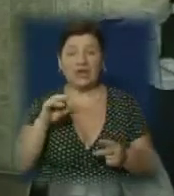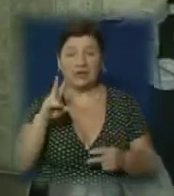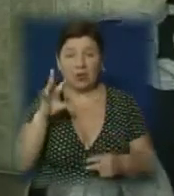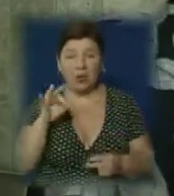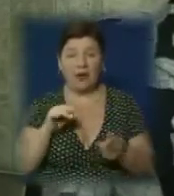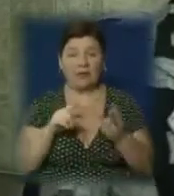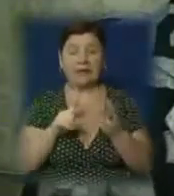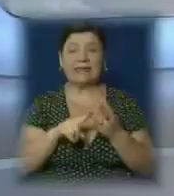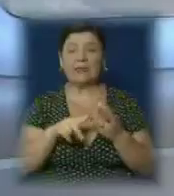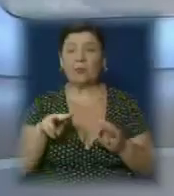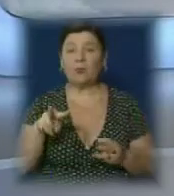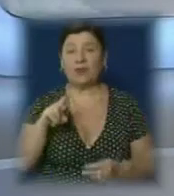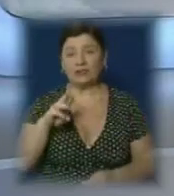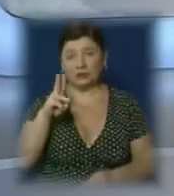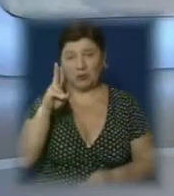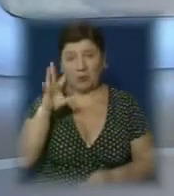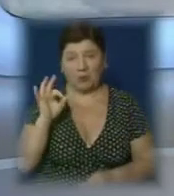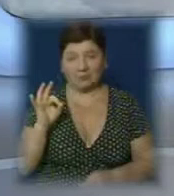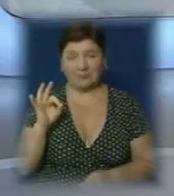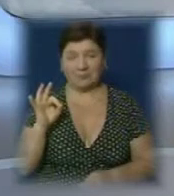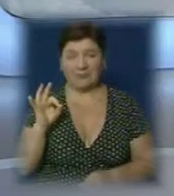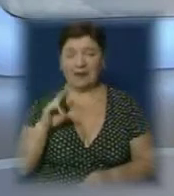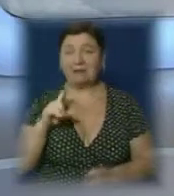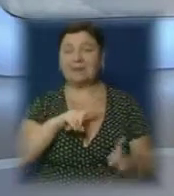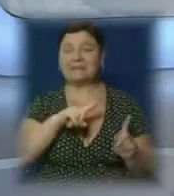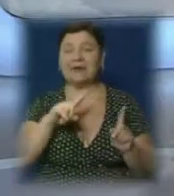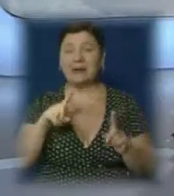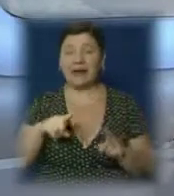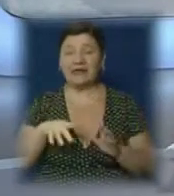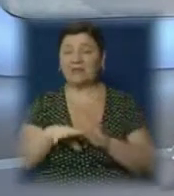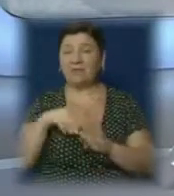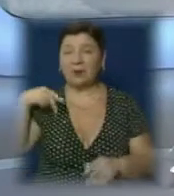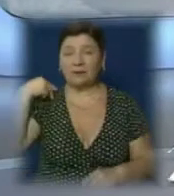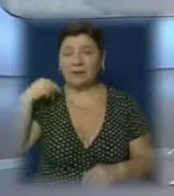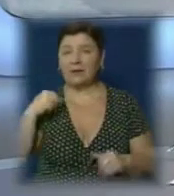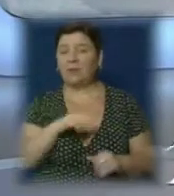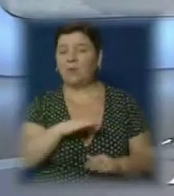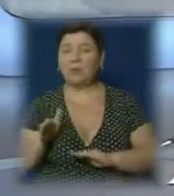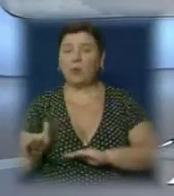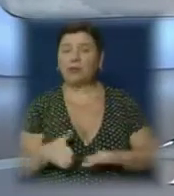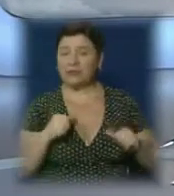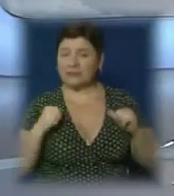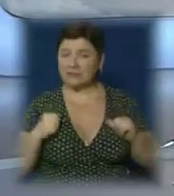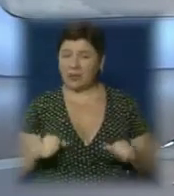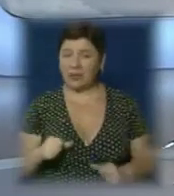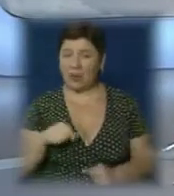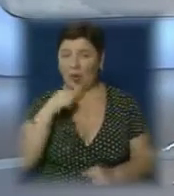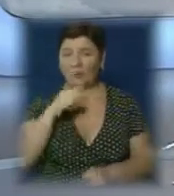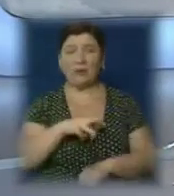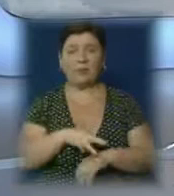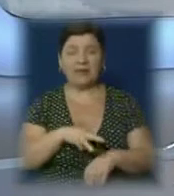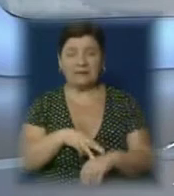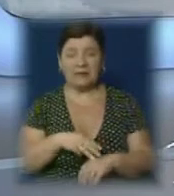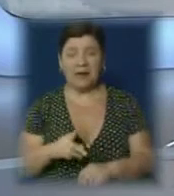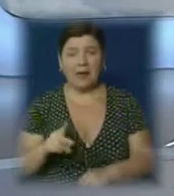третьому – Ляшко. На Закарпатті вибори президента країни пройшли спокійно, рапортують у міліції. Правоохоронці